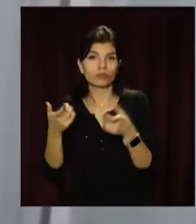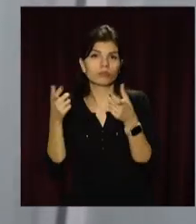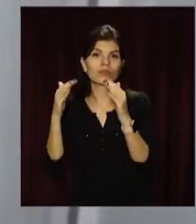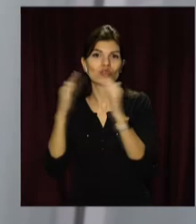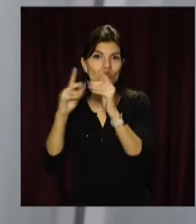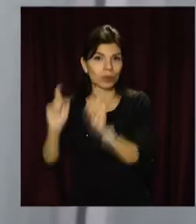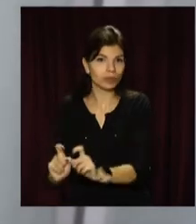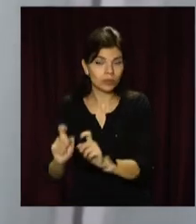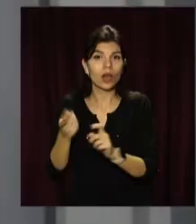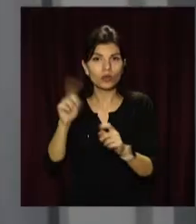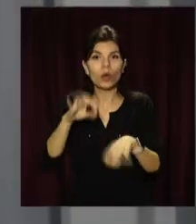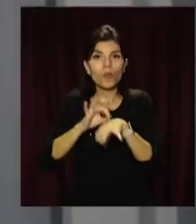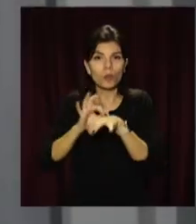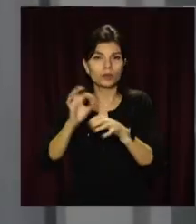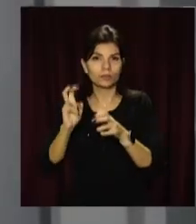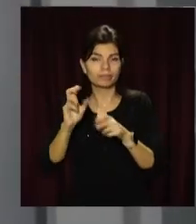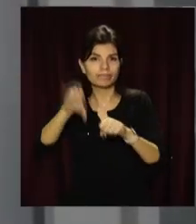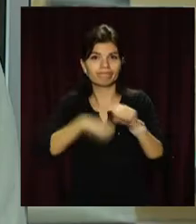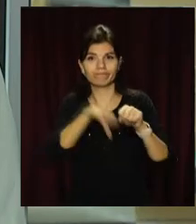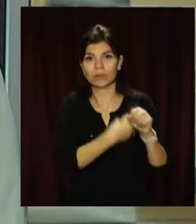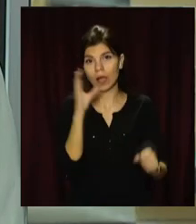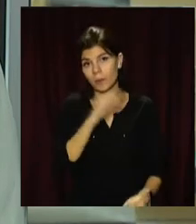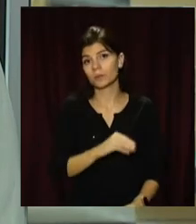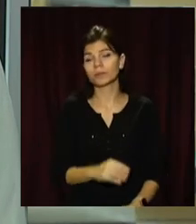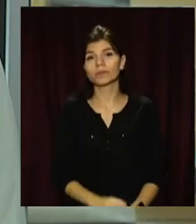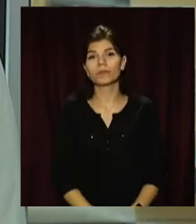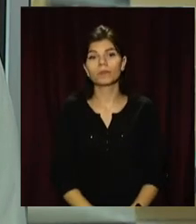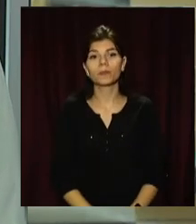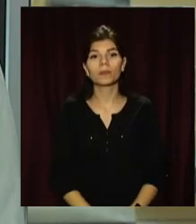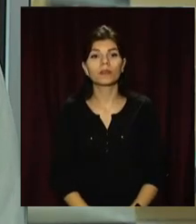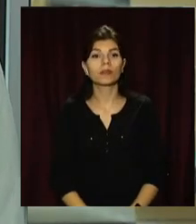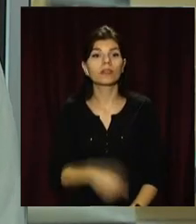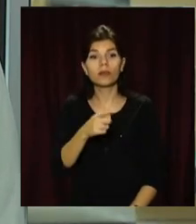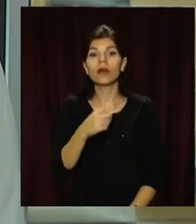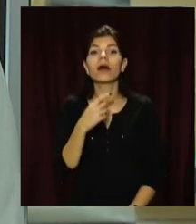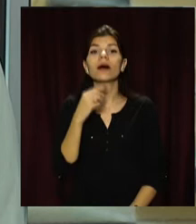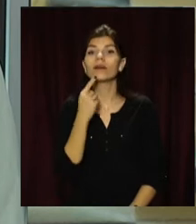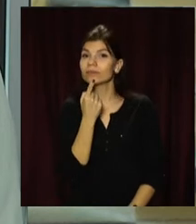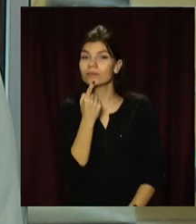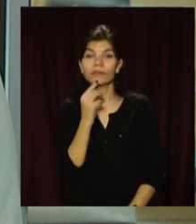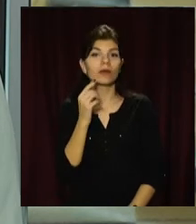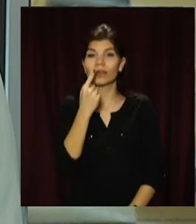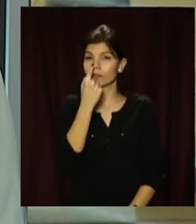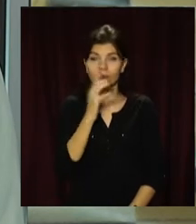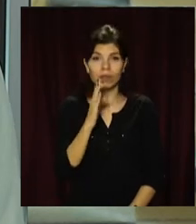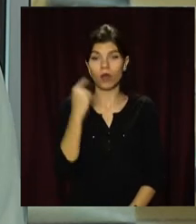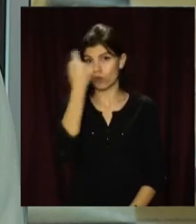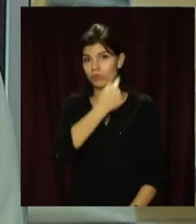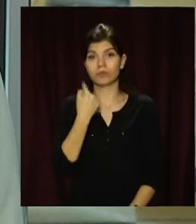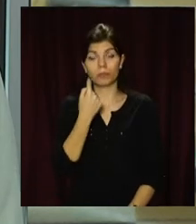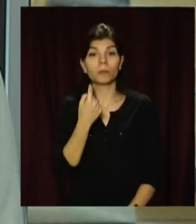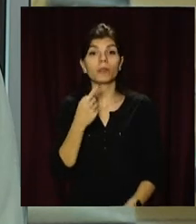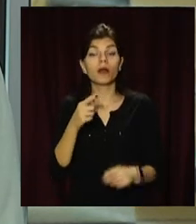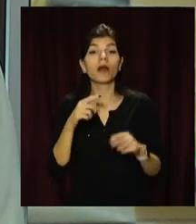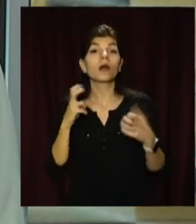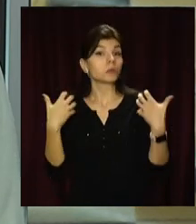чином ланцюг захворюваності розірваться. Не на підборідзі і не нижче носа, а виключно на обличчі. Всесвітня організація охорони здоров